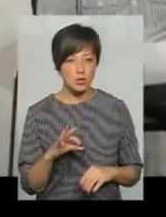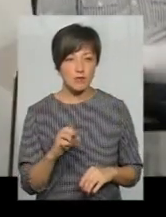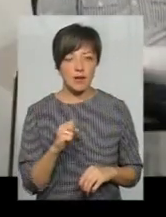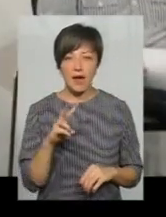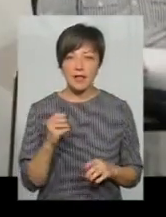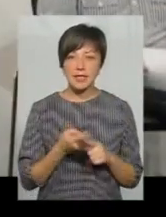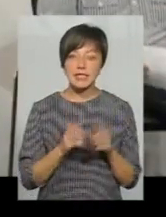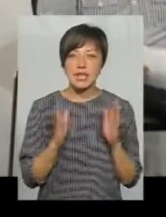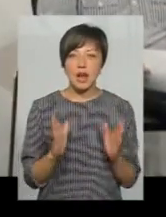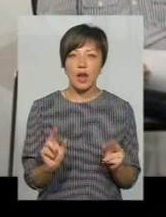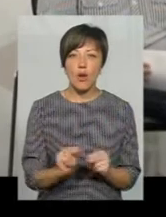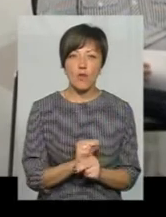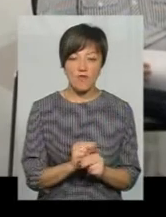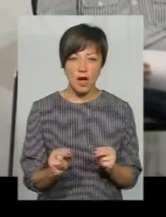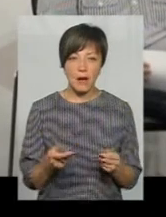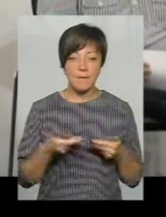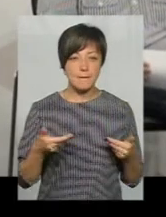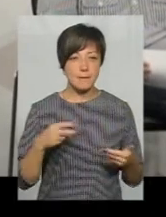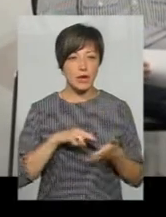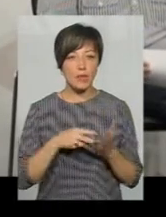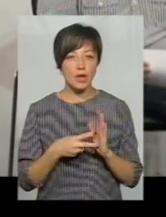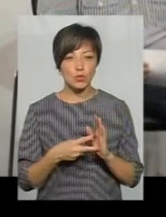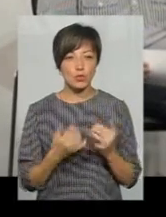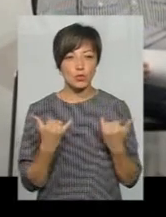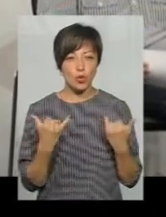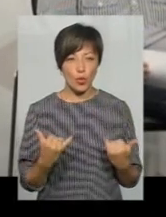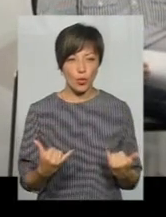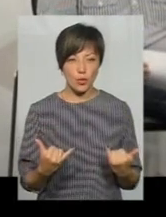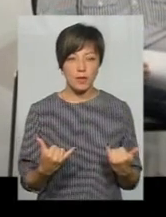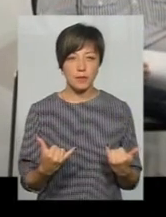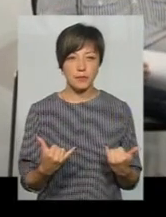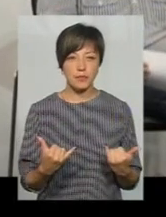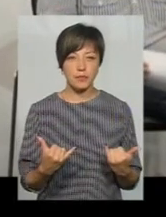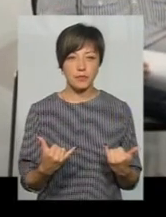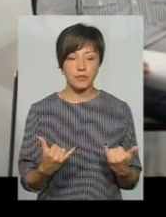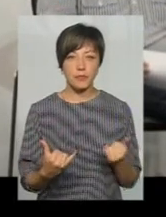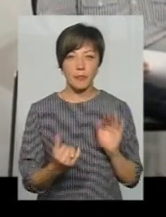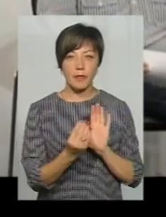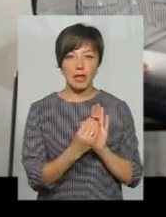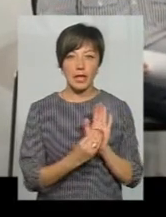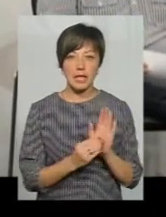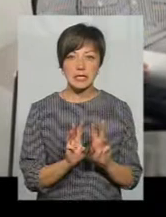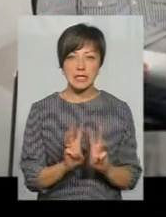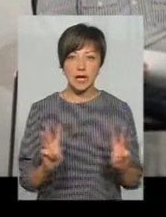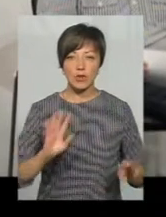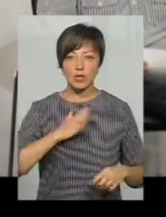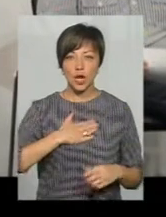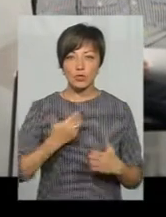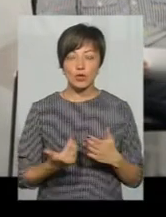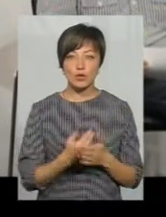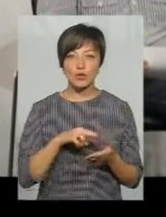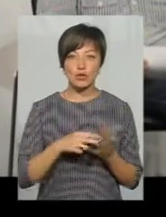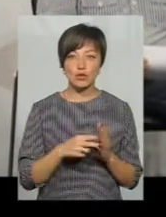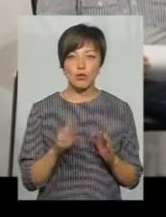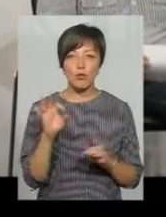це лише є лікування. Ми плануємо вже сьогодні виставляти на наш сайт нашу нову стратегію, що